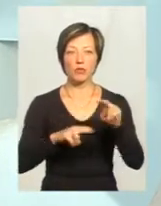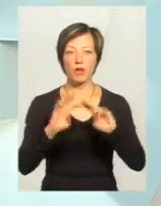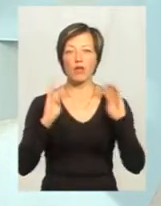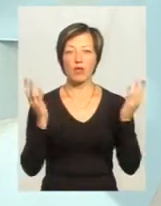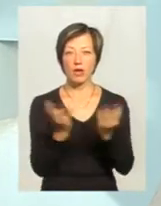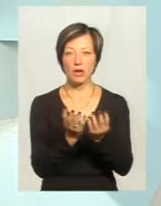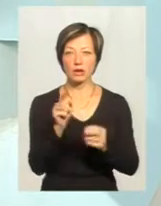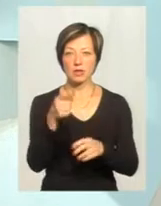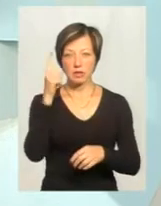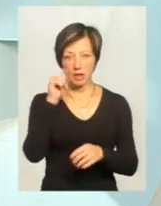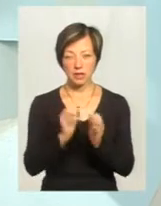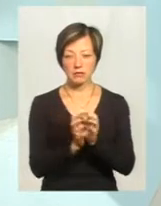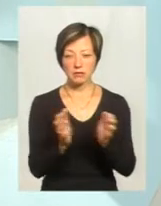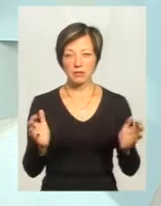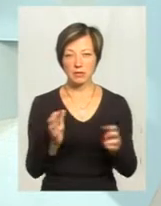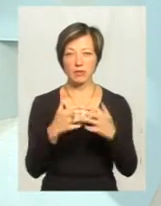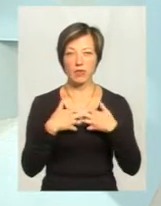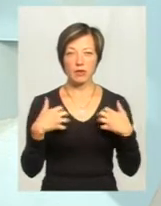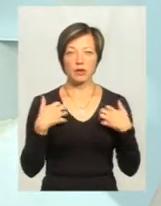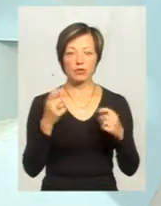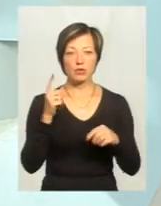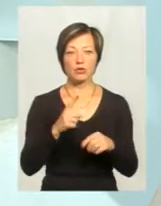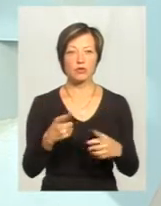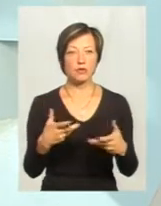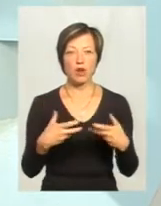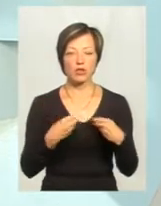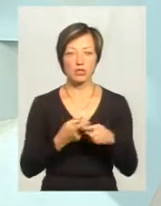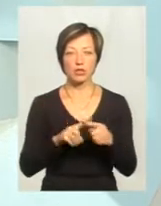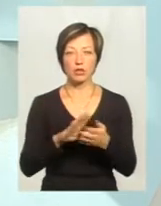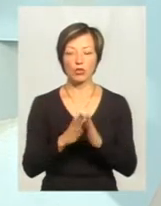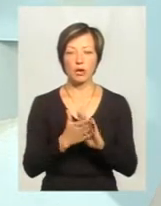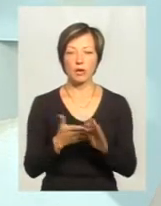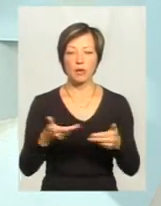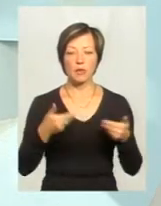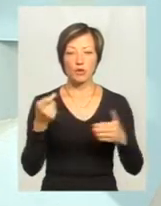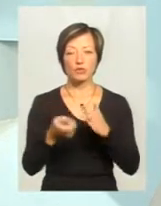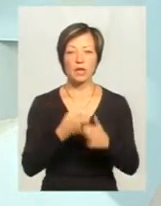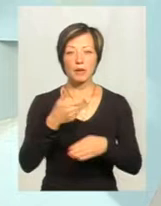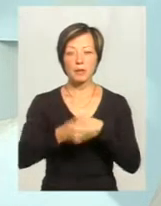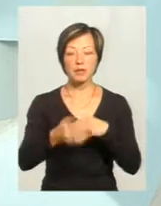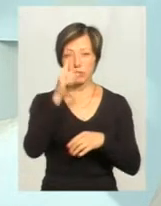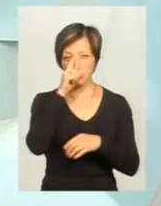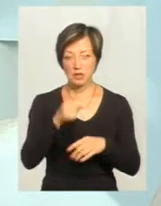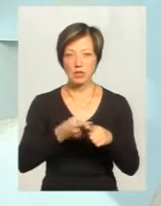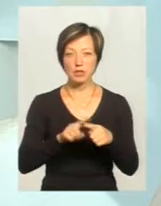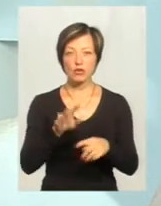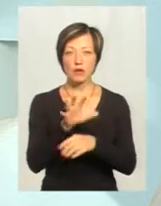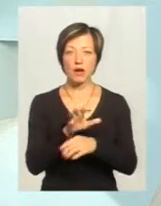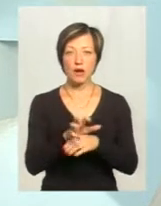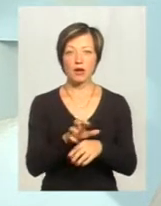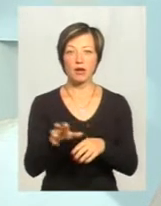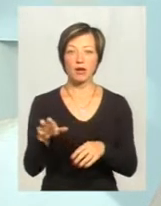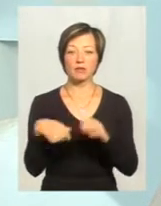для них, тому що вона їх знала з маличку, цих тварин, і дуже була вражена цією ситуацією, що ми знали пізно, вже майже місяць ці собаки, скажімо так,